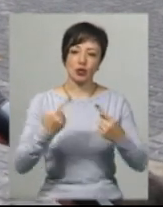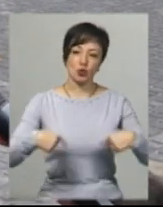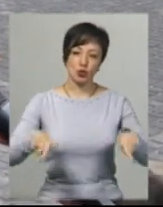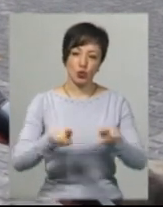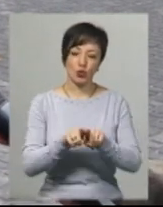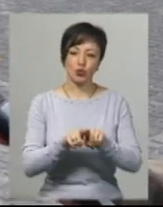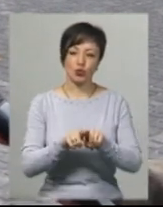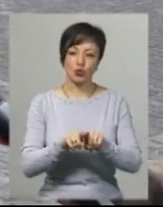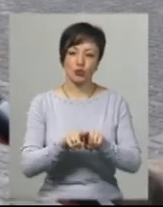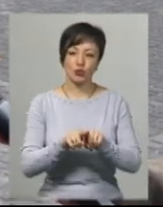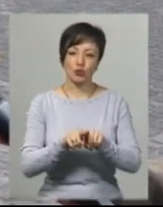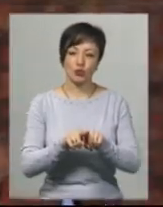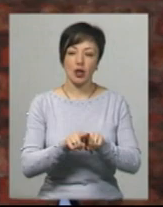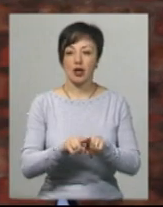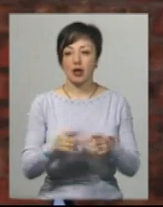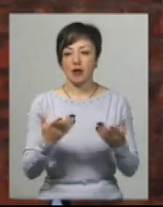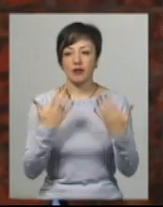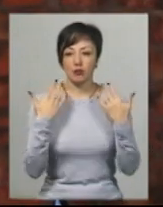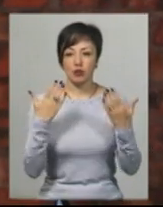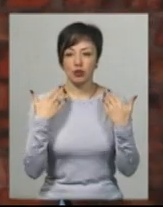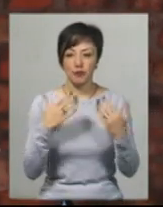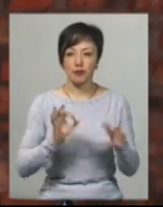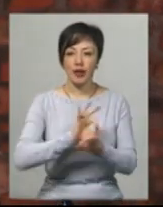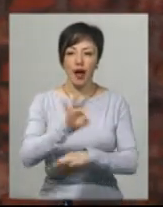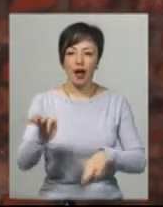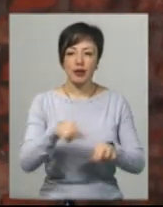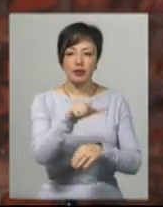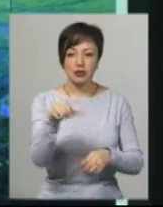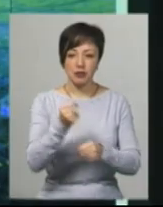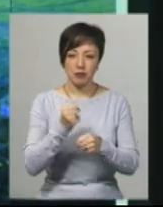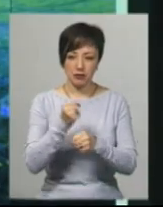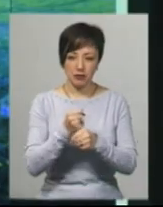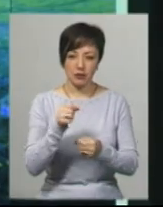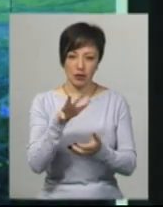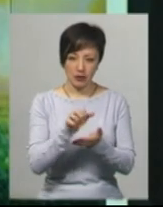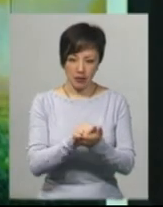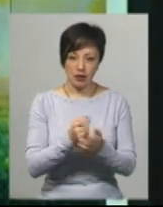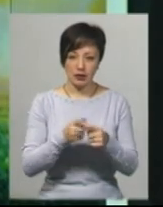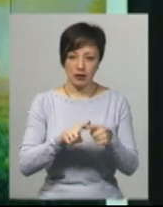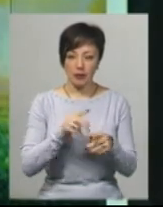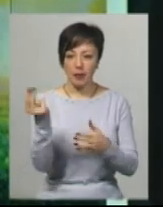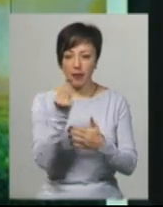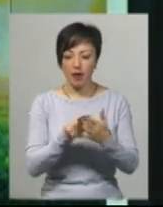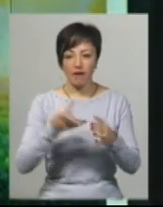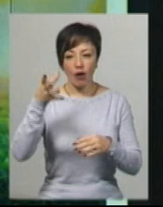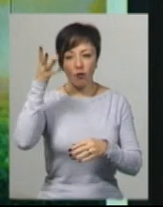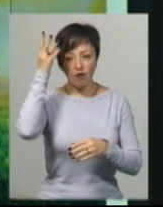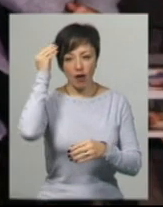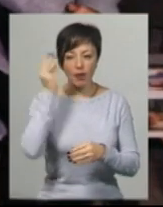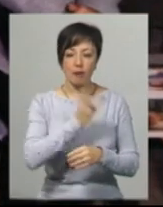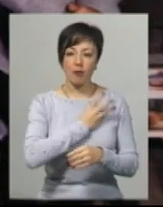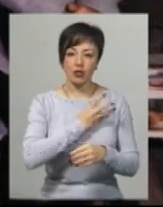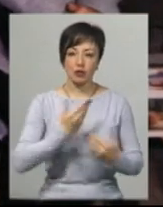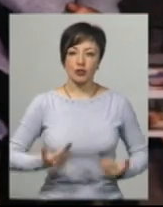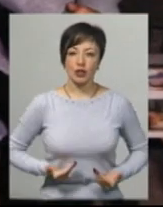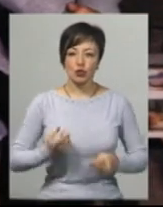для пітників. Архітектори, котрі займаються розробкою проєкту парку, при оформленні ескізу врахували побажання мешканців Південно